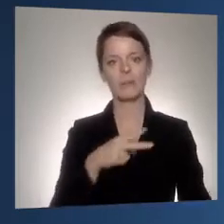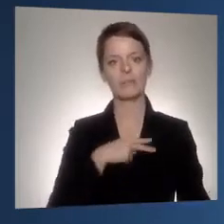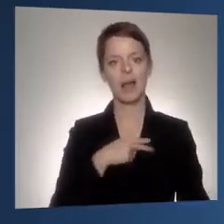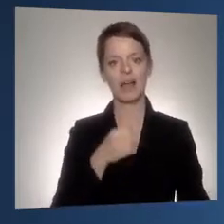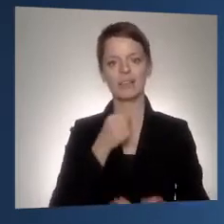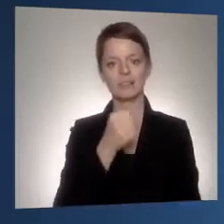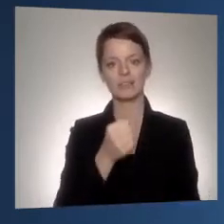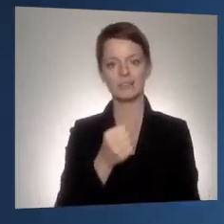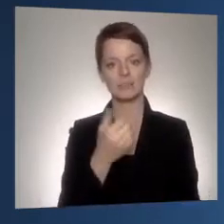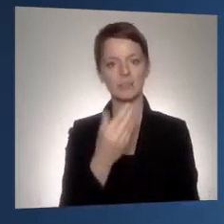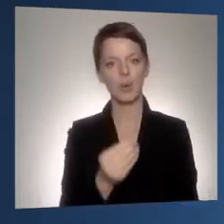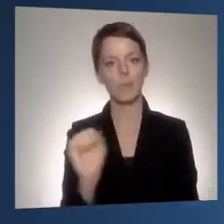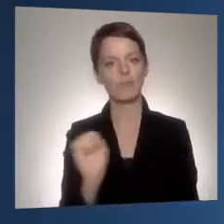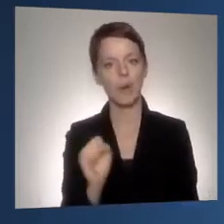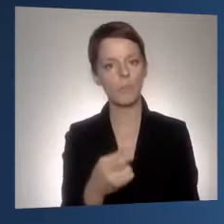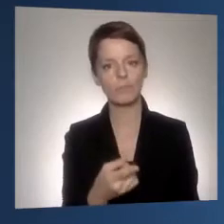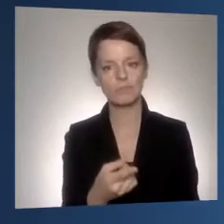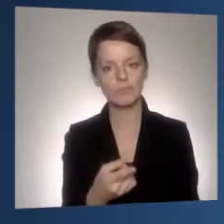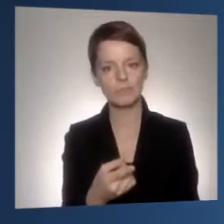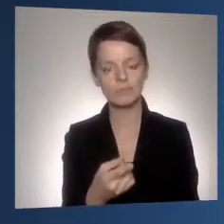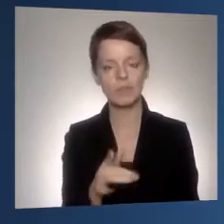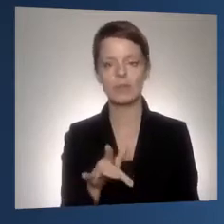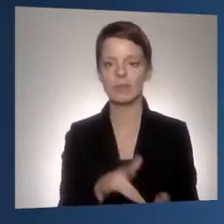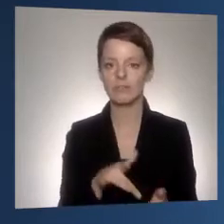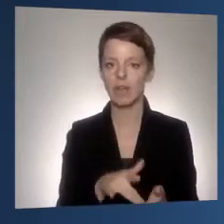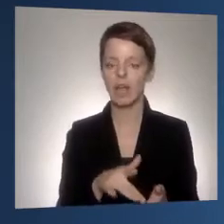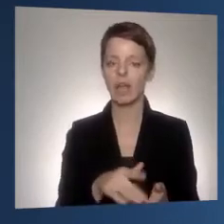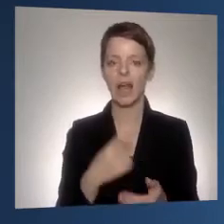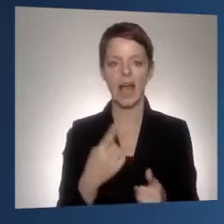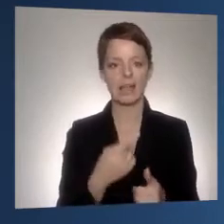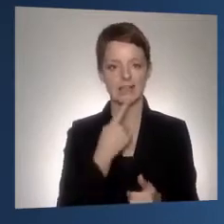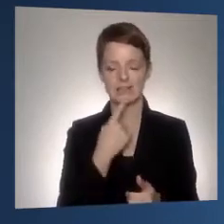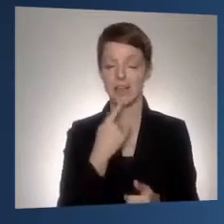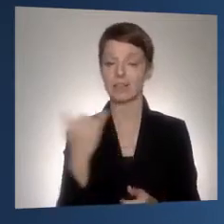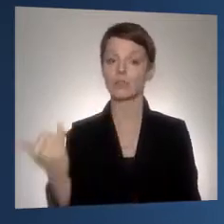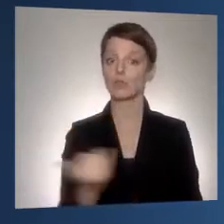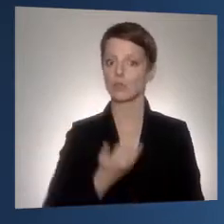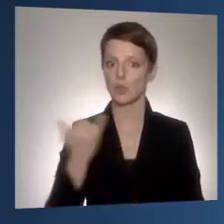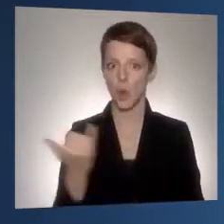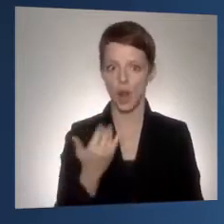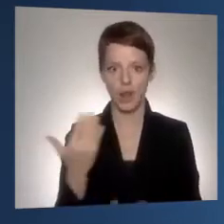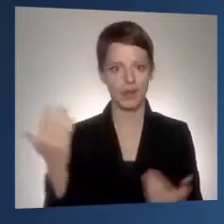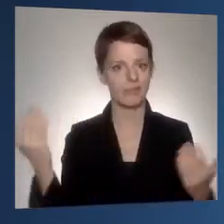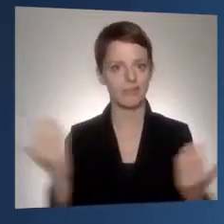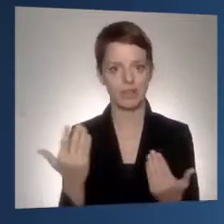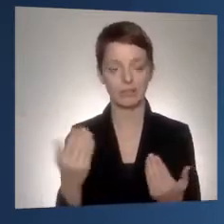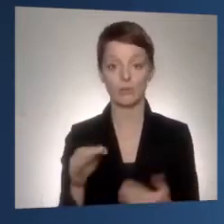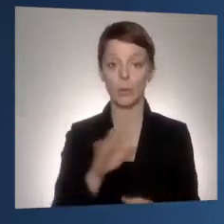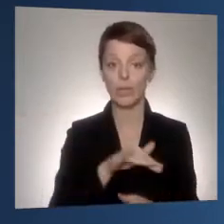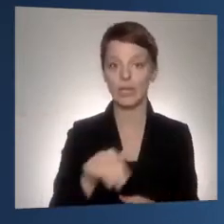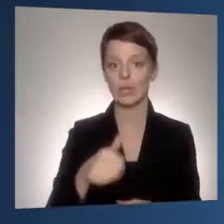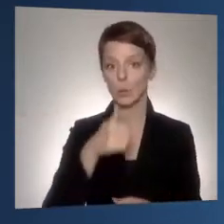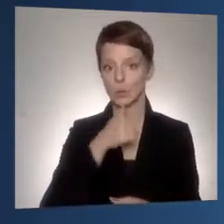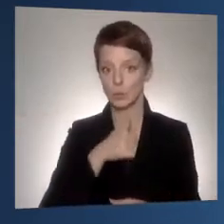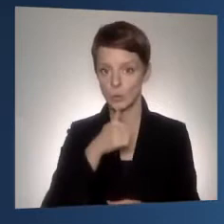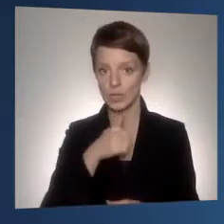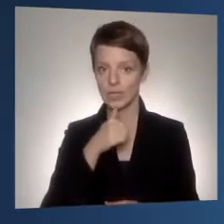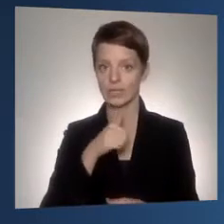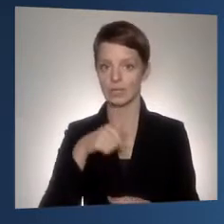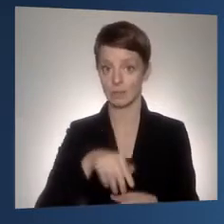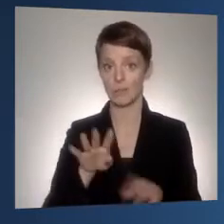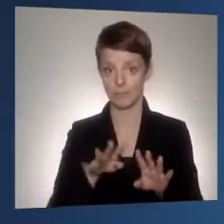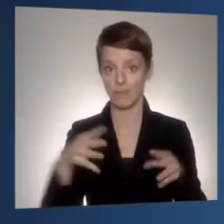Weil Sie eine ganz tolle Sache machen, auch und gerade für Kinder und Jugendliche während der